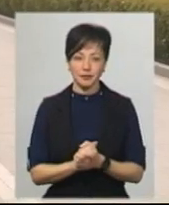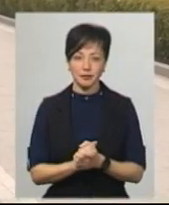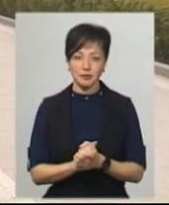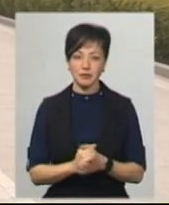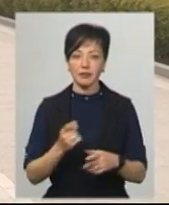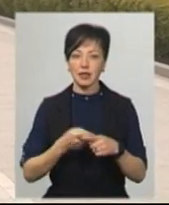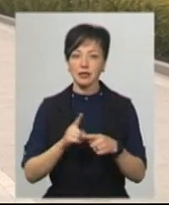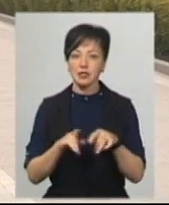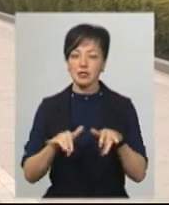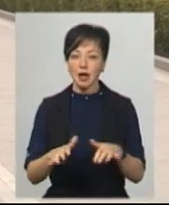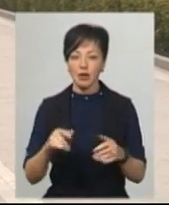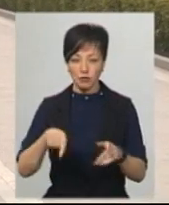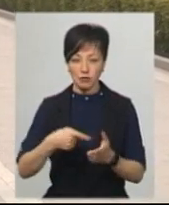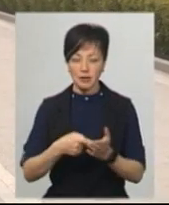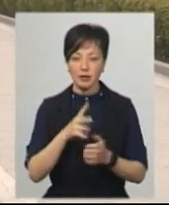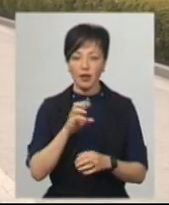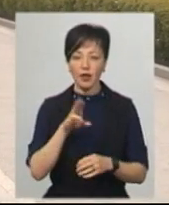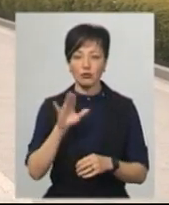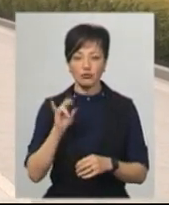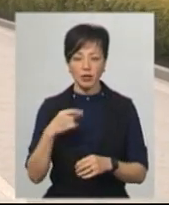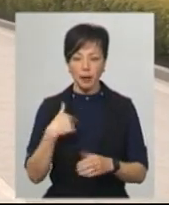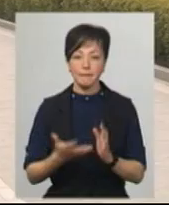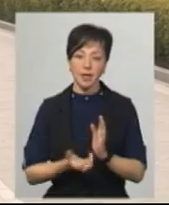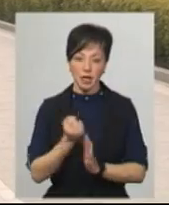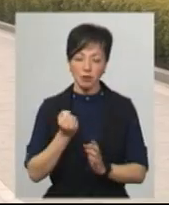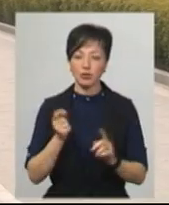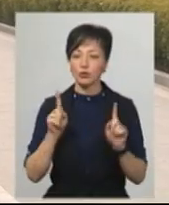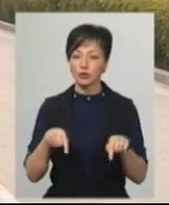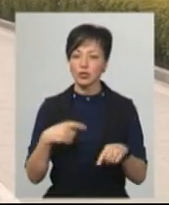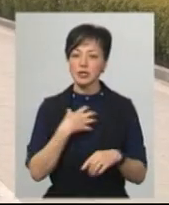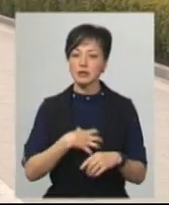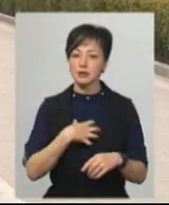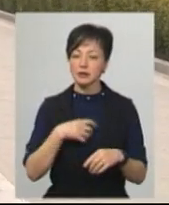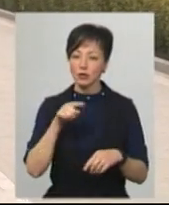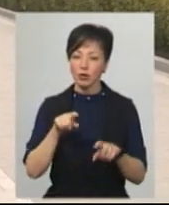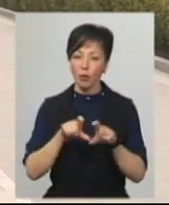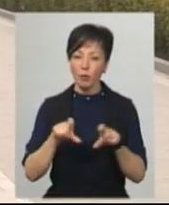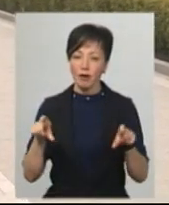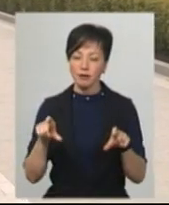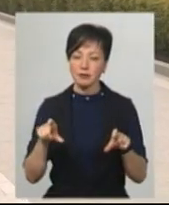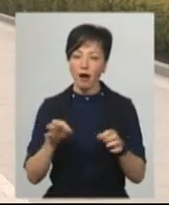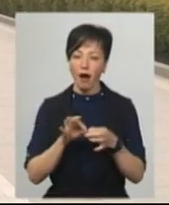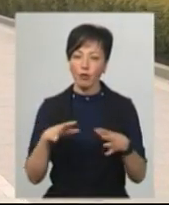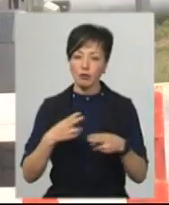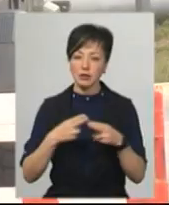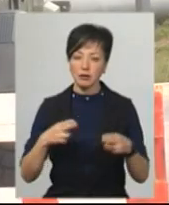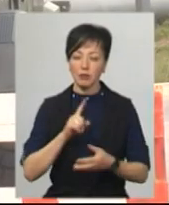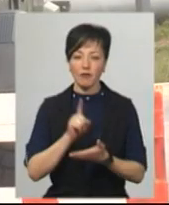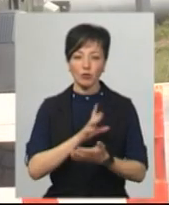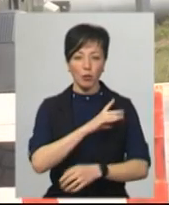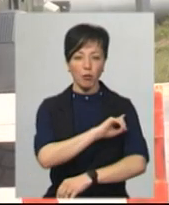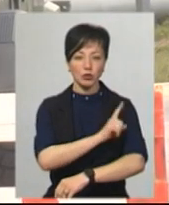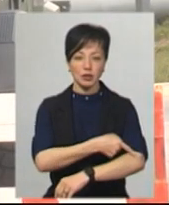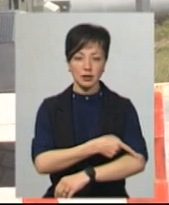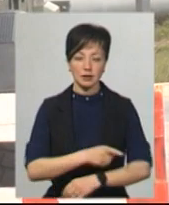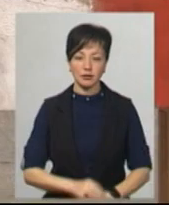оці заходи, які зараз в Натішині, я їх підтримую, тому що стратегічний об'єкт і повинен бути усилений. Леся